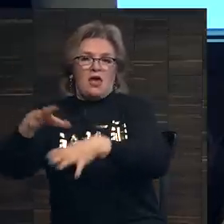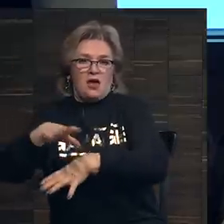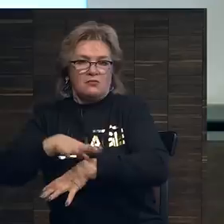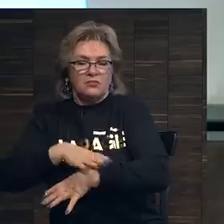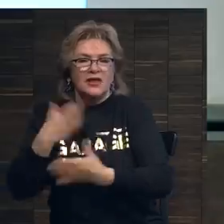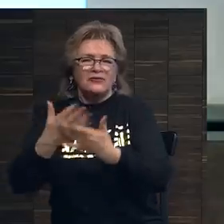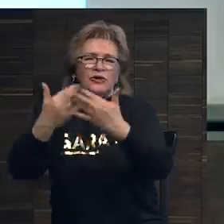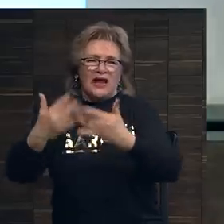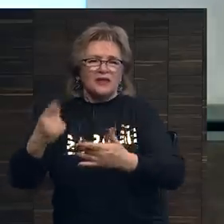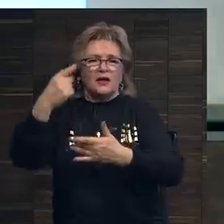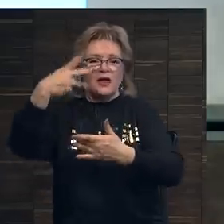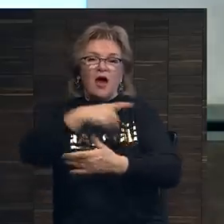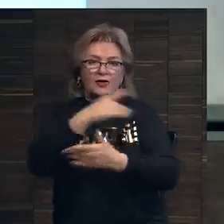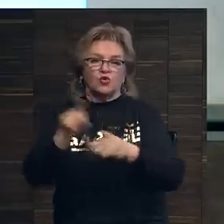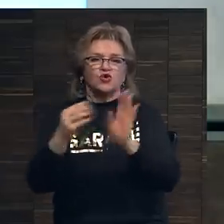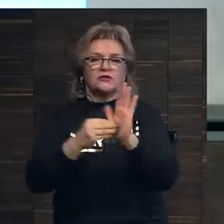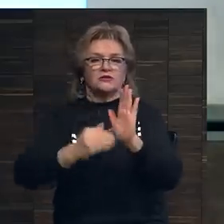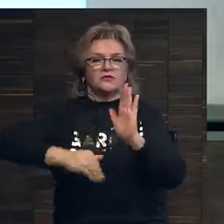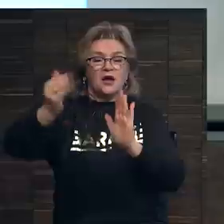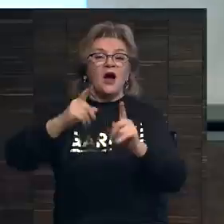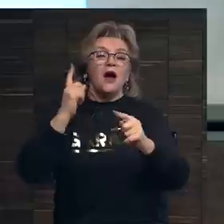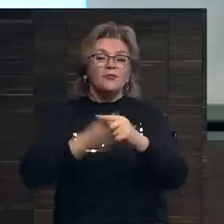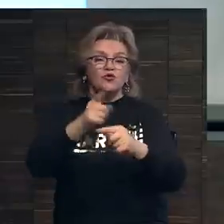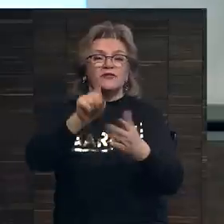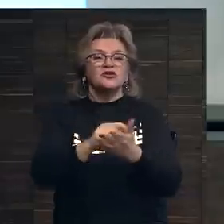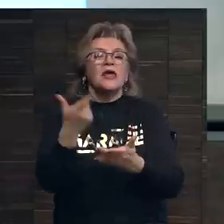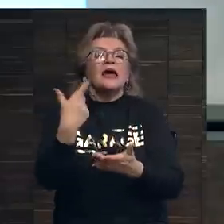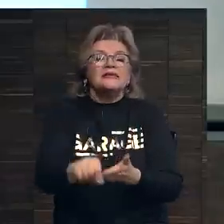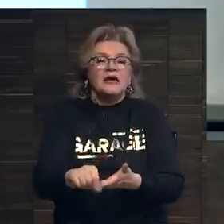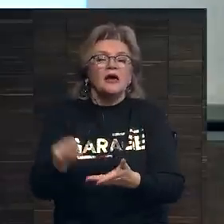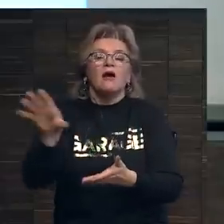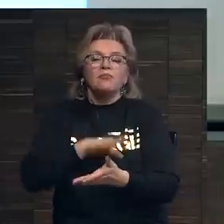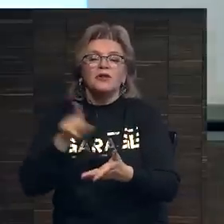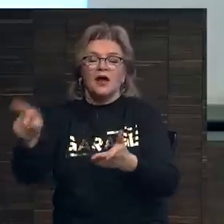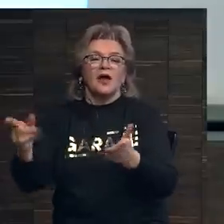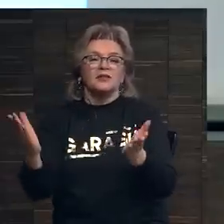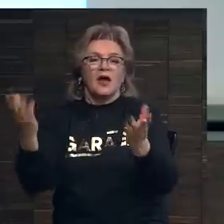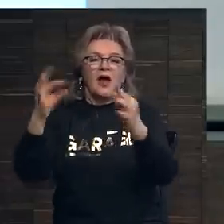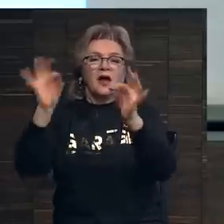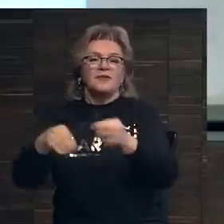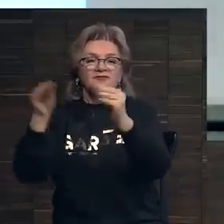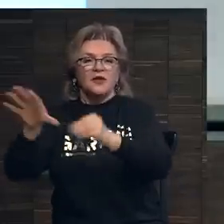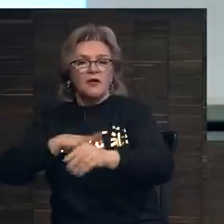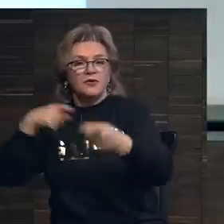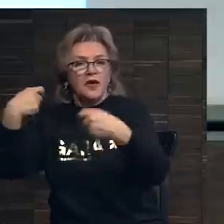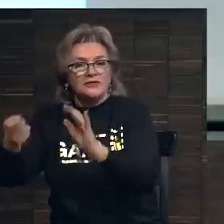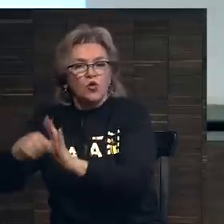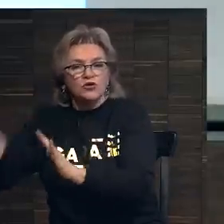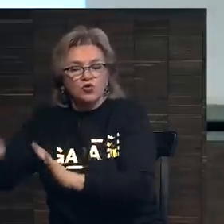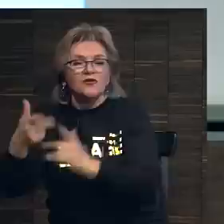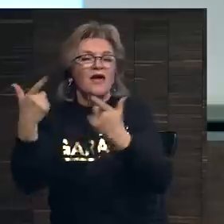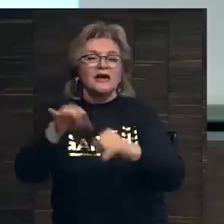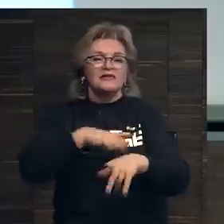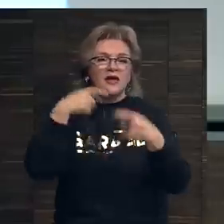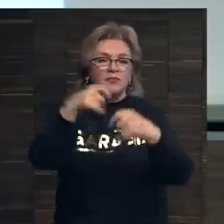и так далее. Это повышает ценность. Но также вы должны знать, где в принципе обывало это произведение. Продавалось ли он с аукционов, где